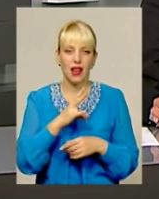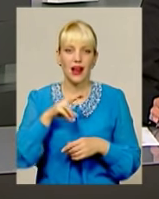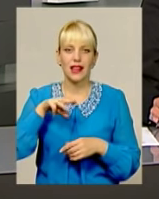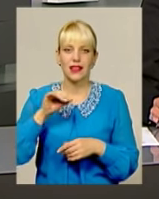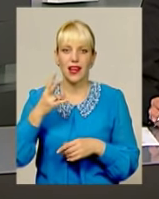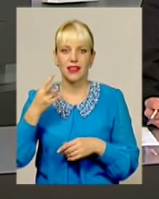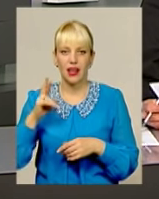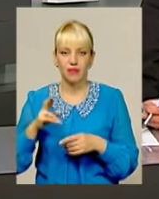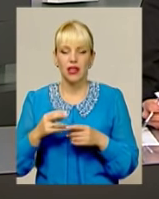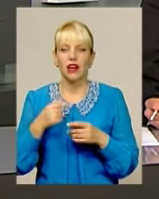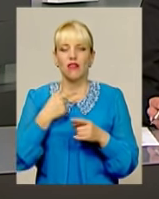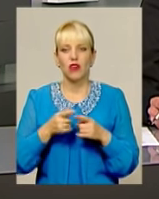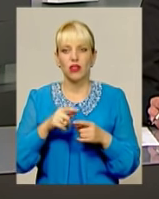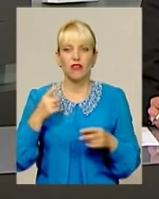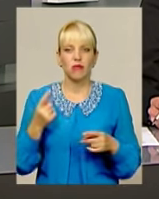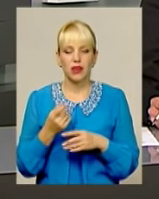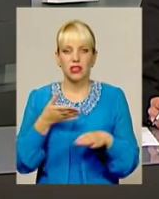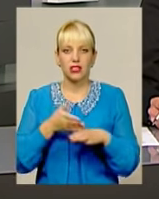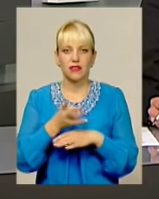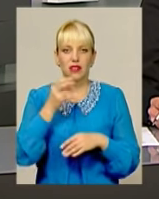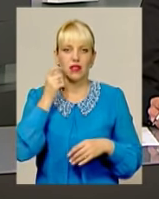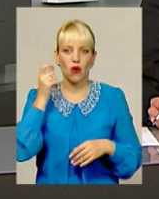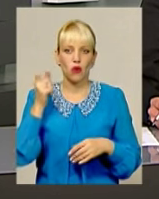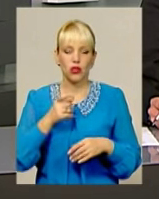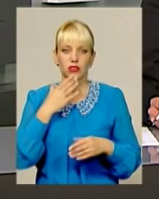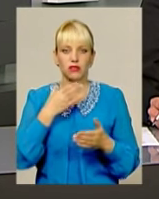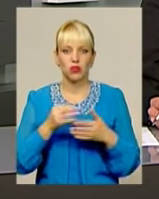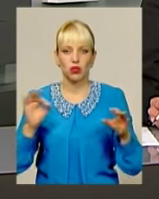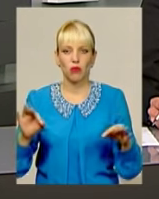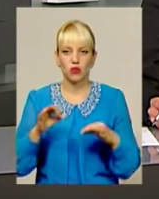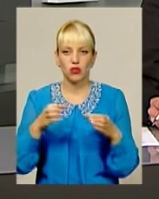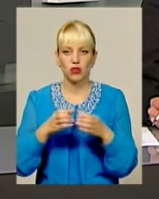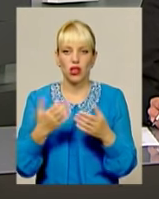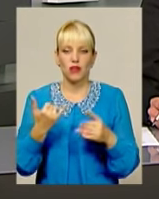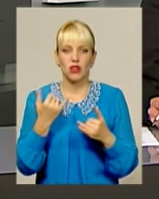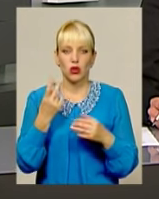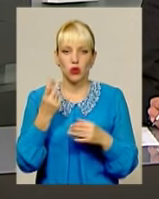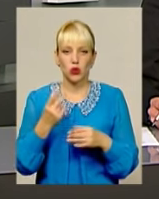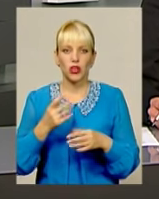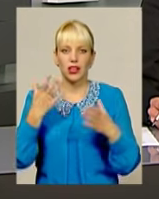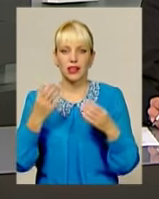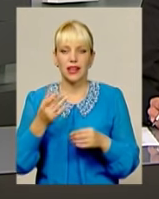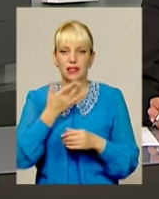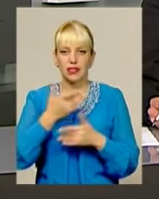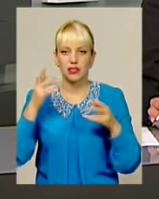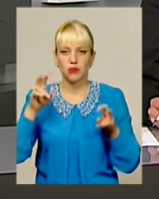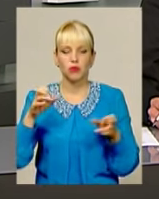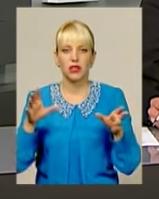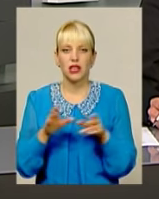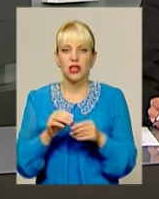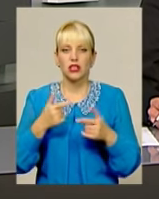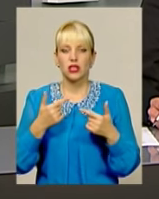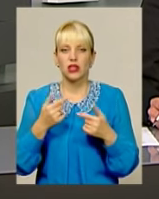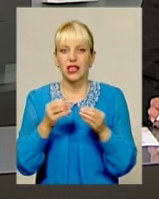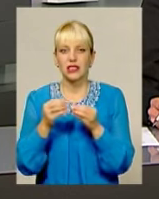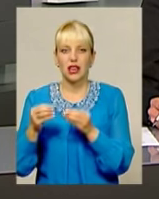своїм музичним гуртом вперше завітала на Україну. Зараз у розпалі Другий день Республіки. Разом із десятками гостей в